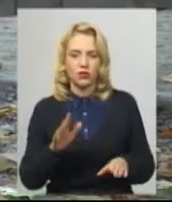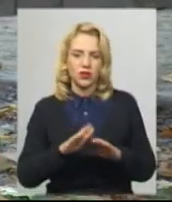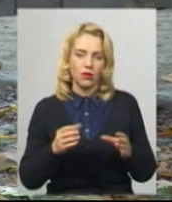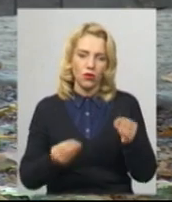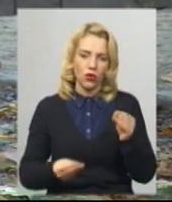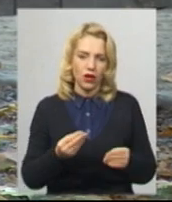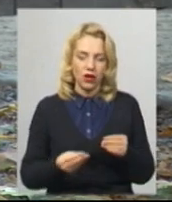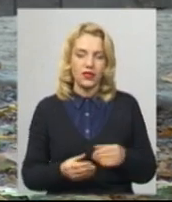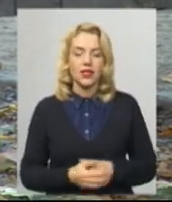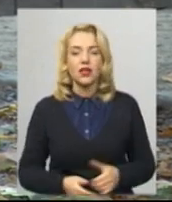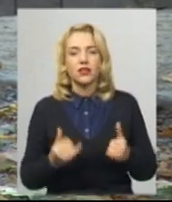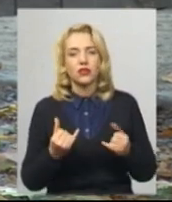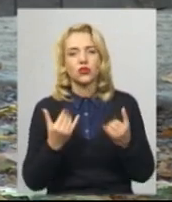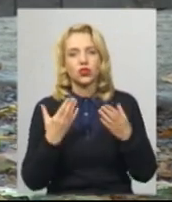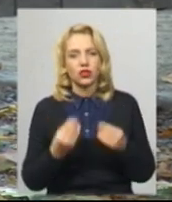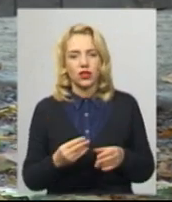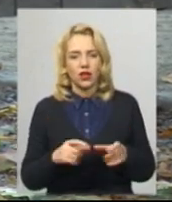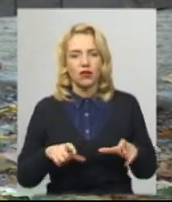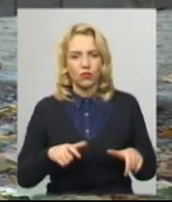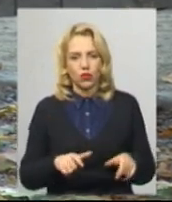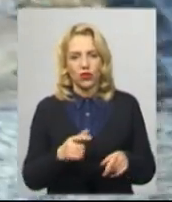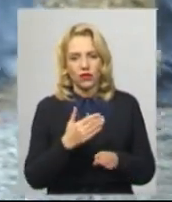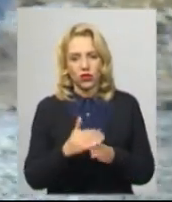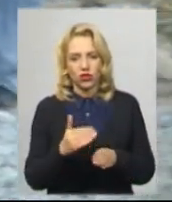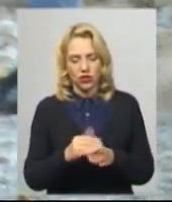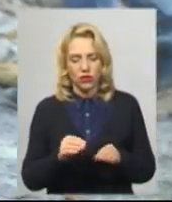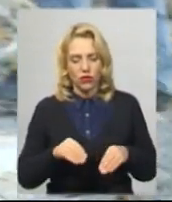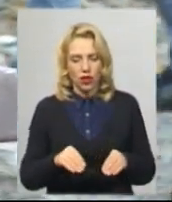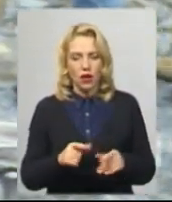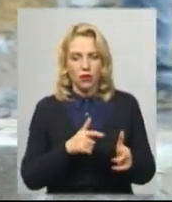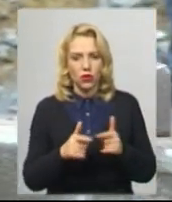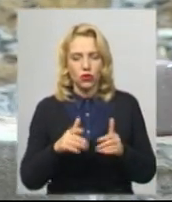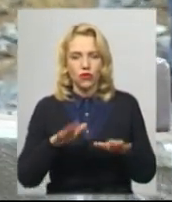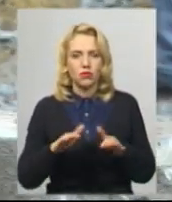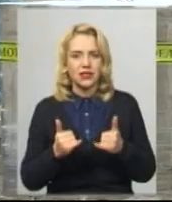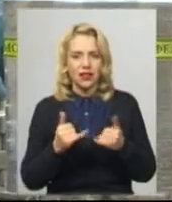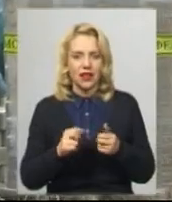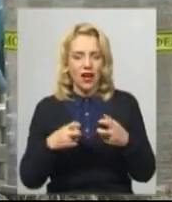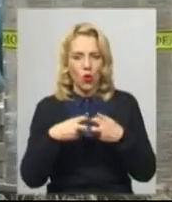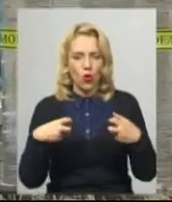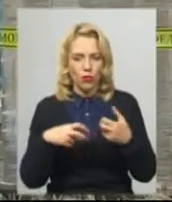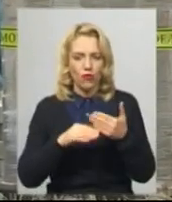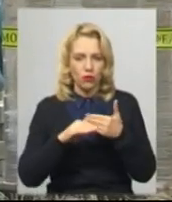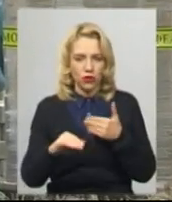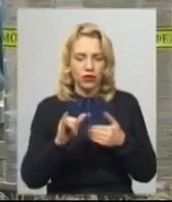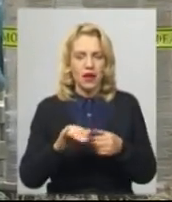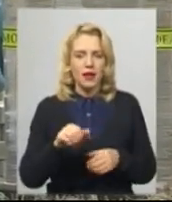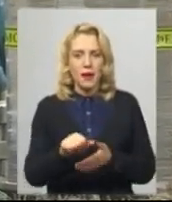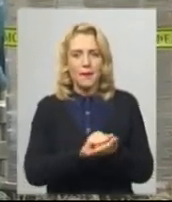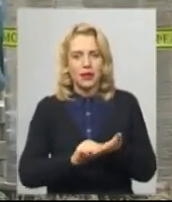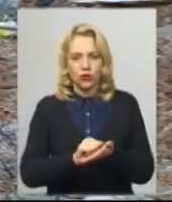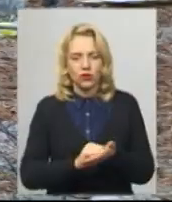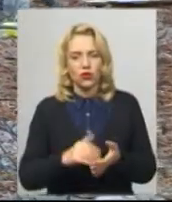сьогоднішній день частково укладена бруківка, підготовлена основа підгумове покриття та встановлена арматура для бетонування, каже Василь Новачок. Додає,